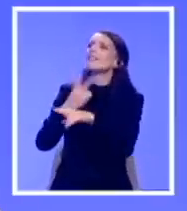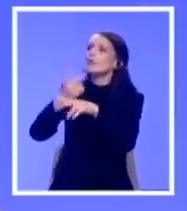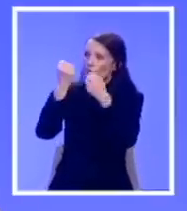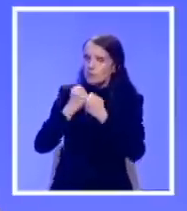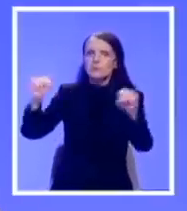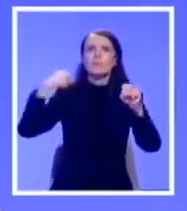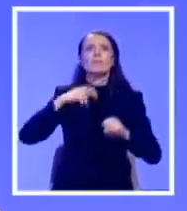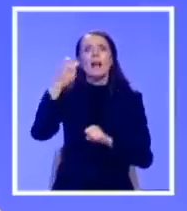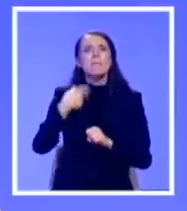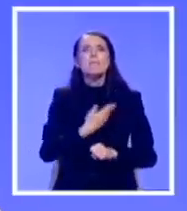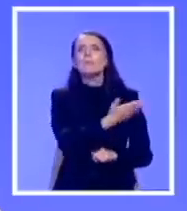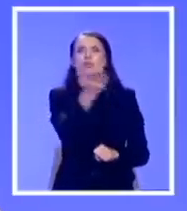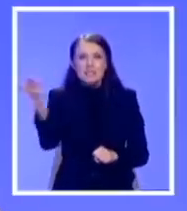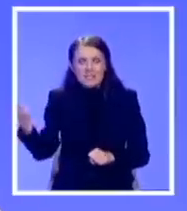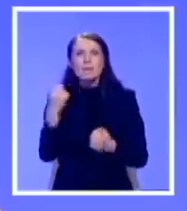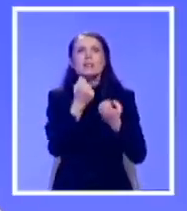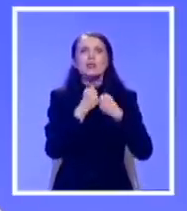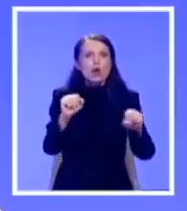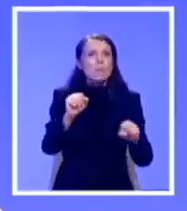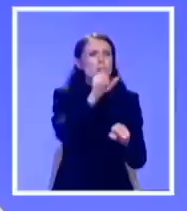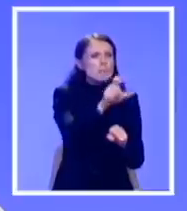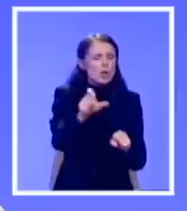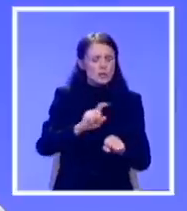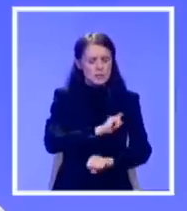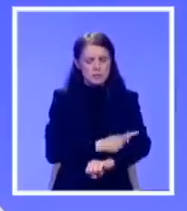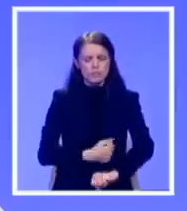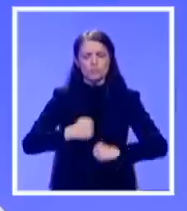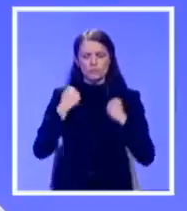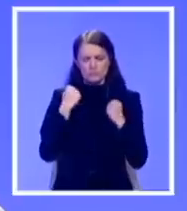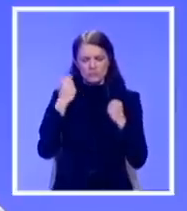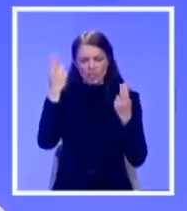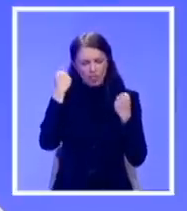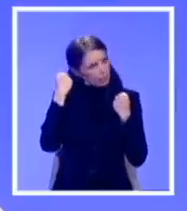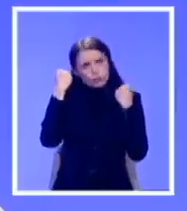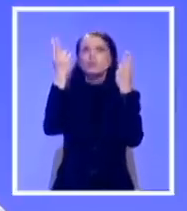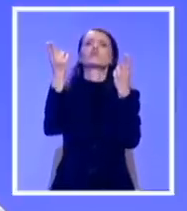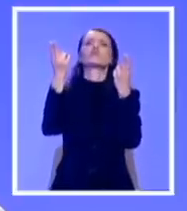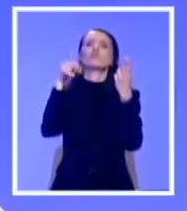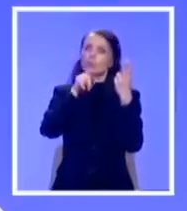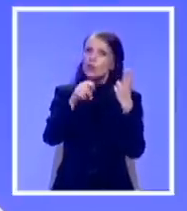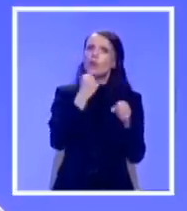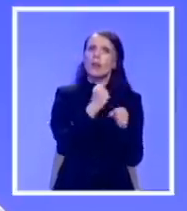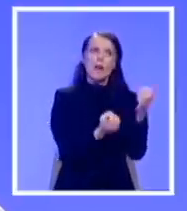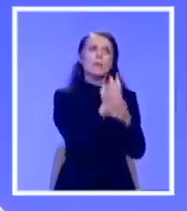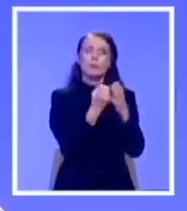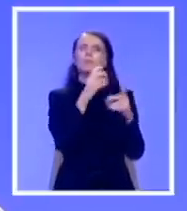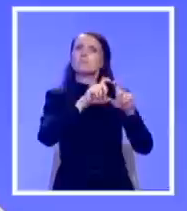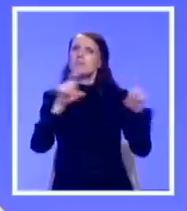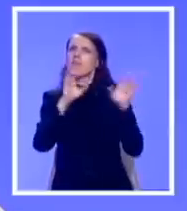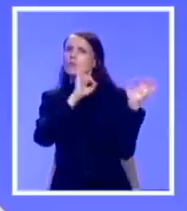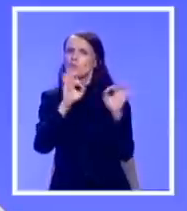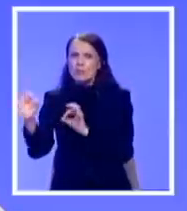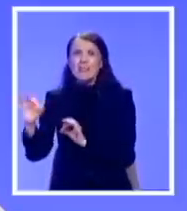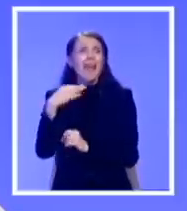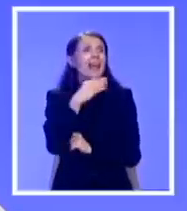oslobodimo, da ujačimo prvo kao pojedinci, dignemo glavu i onda izgradimo institucije. Jer samo slobodan, slobodoman i misleći